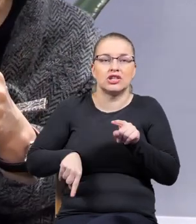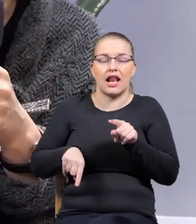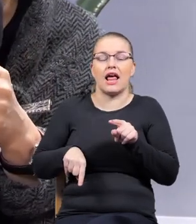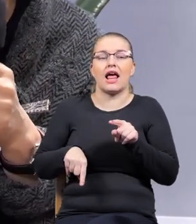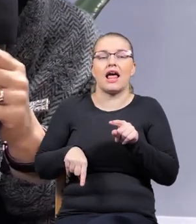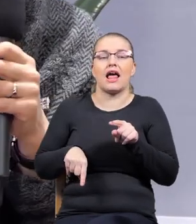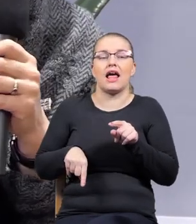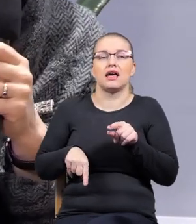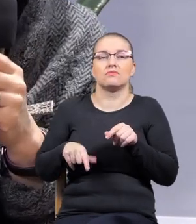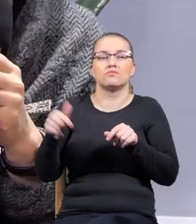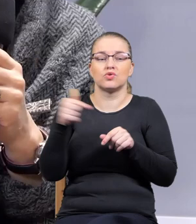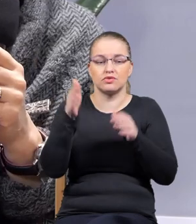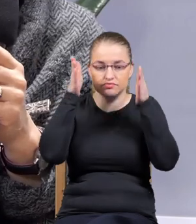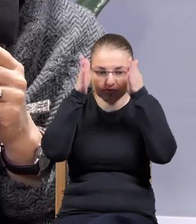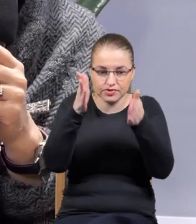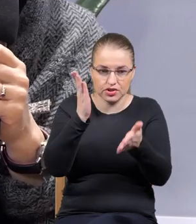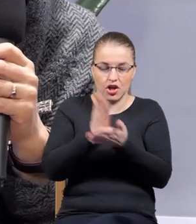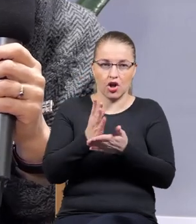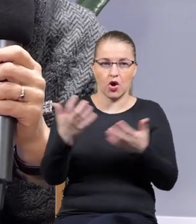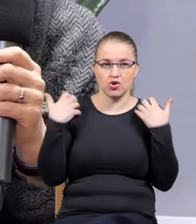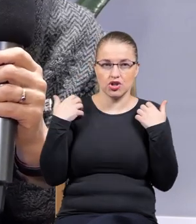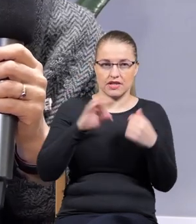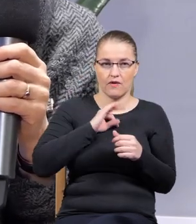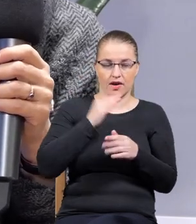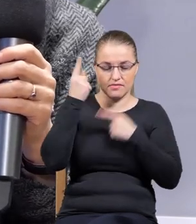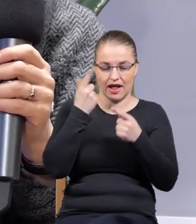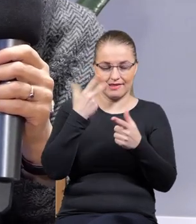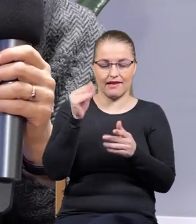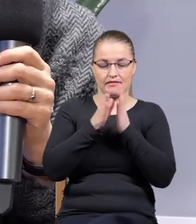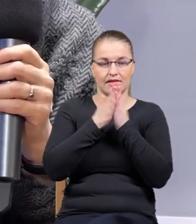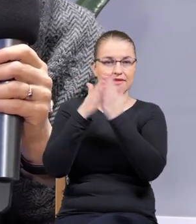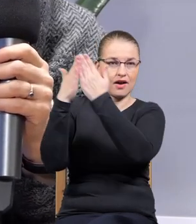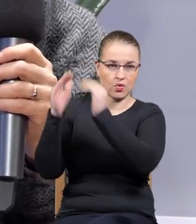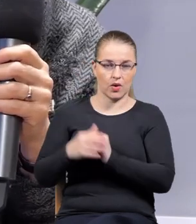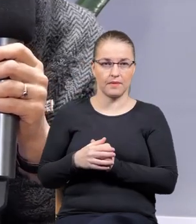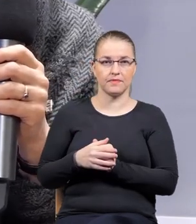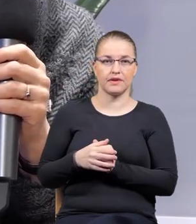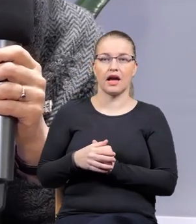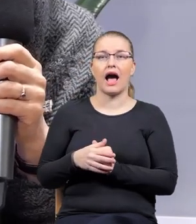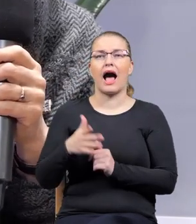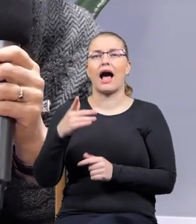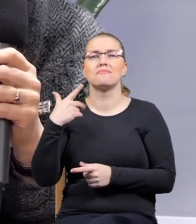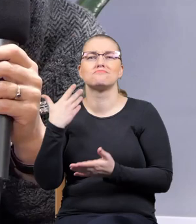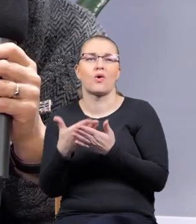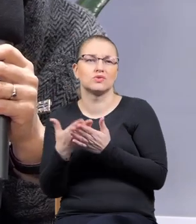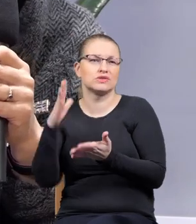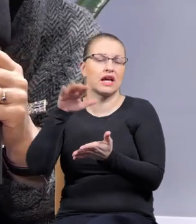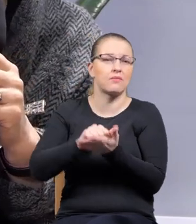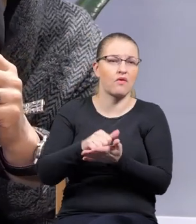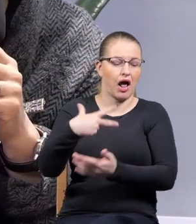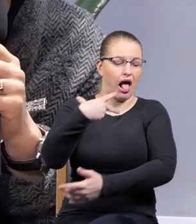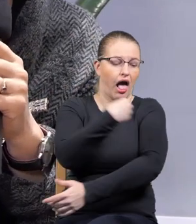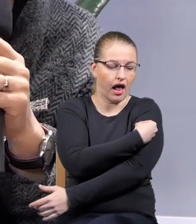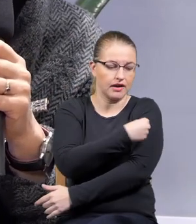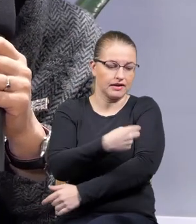pierdołami takimi typu, że no nie wiem, czipy są wstrzykiwane razem ze